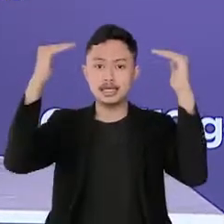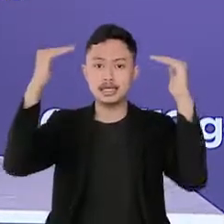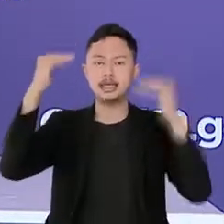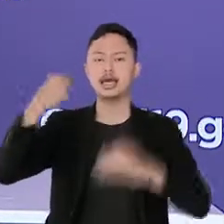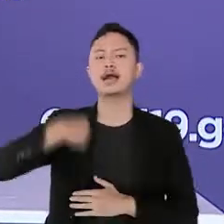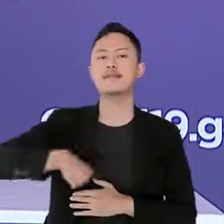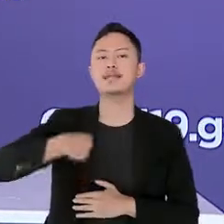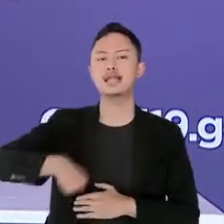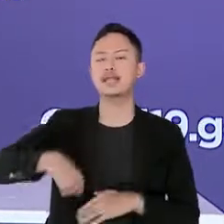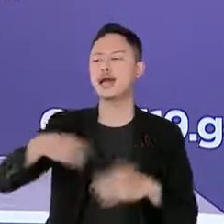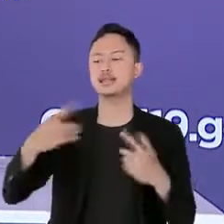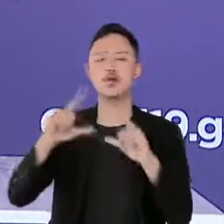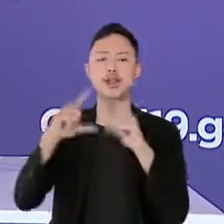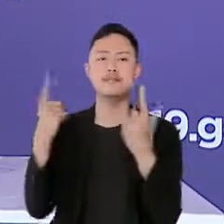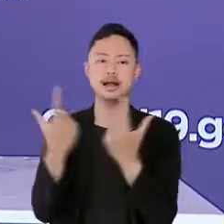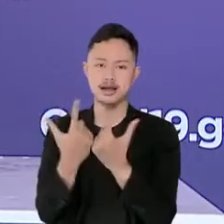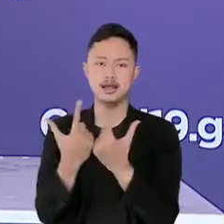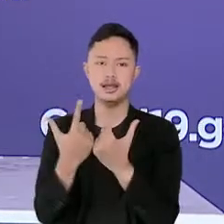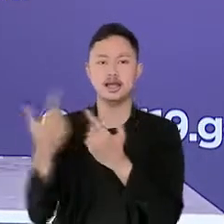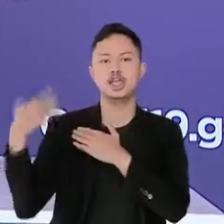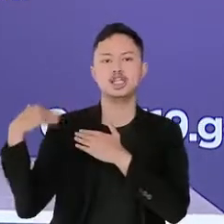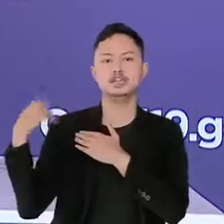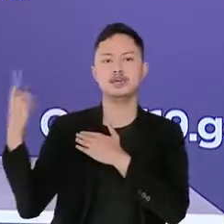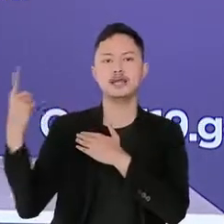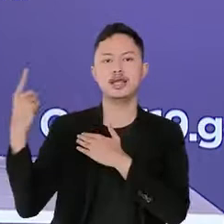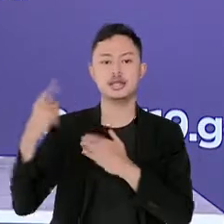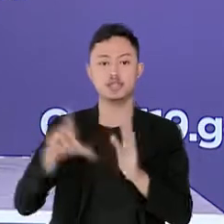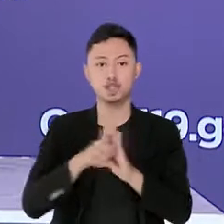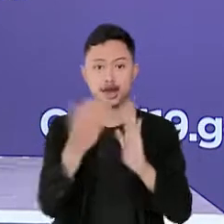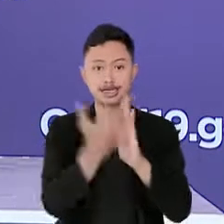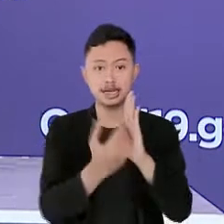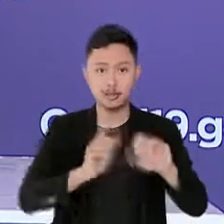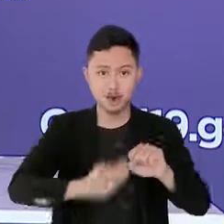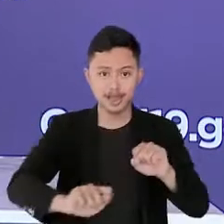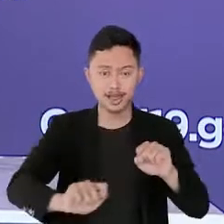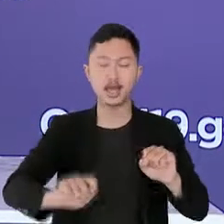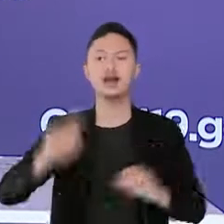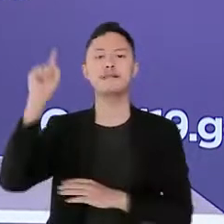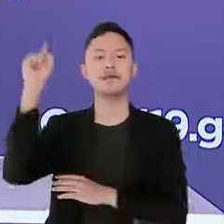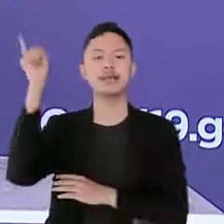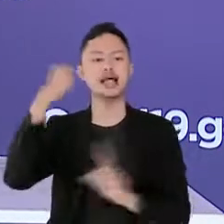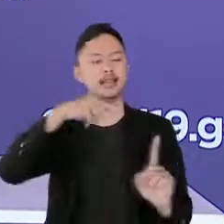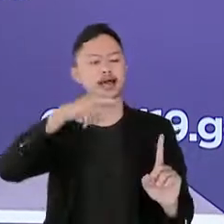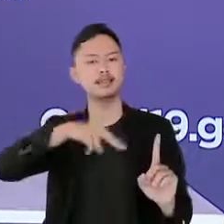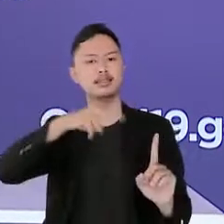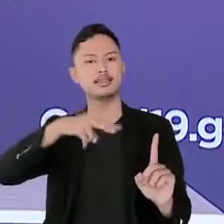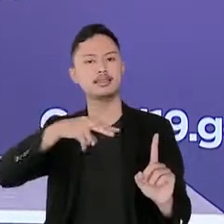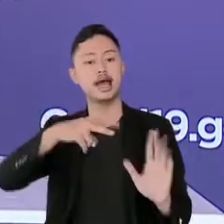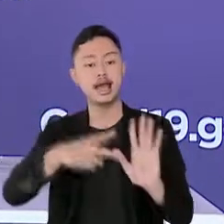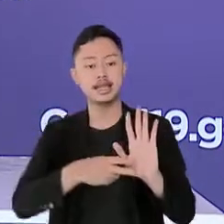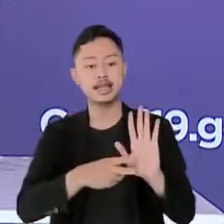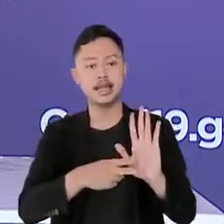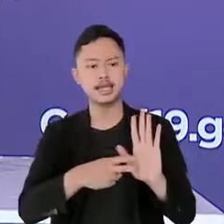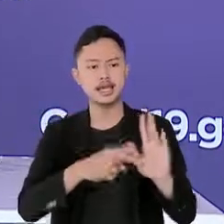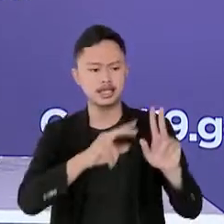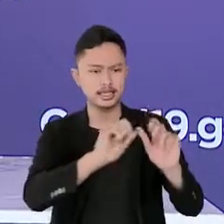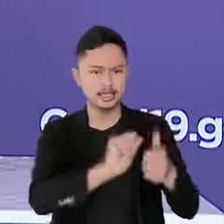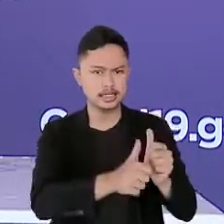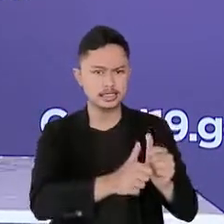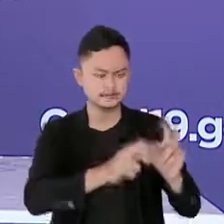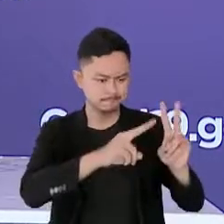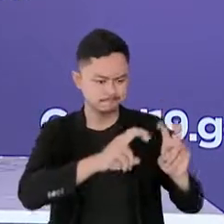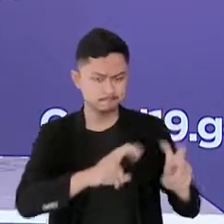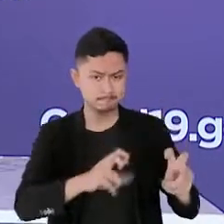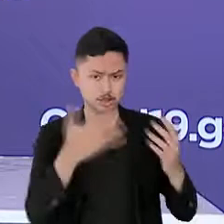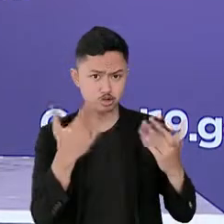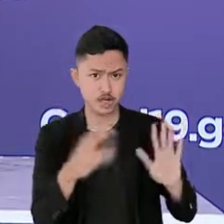akan melakukan peninjauan kesiapan penyelenggaraan kegiatan yang selanjutnya akan diberikan penilaian hasil penilaian